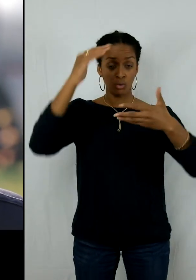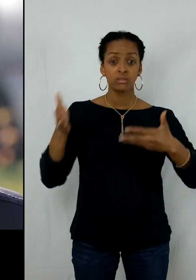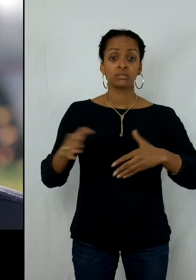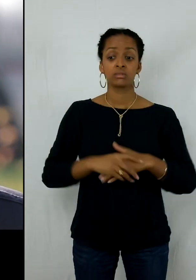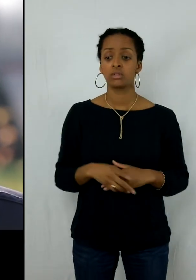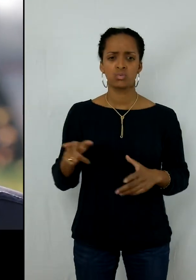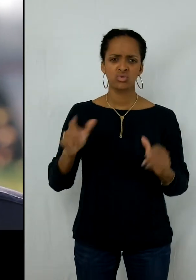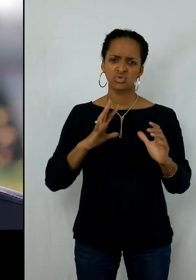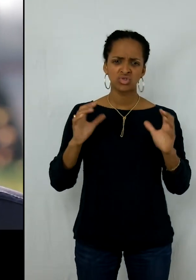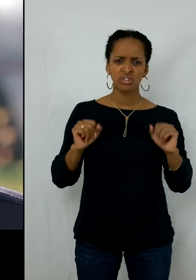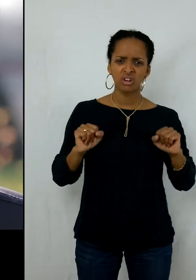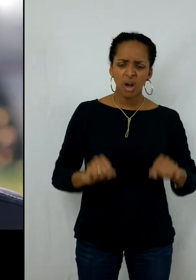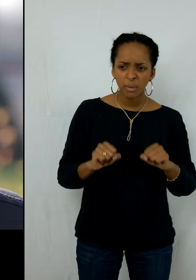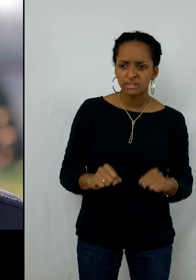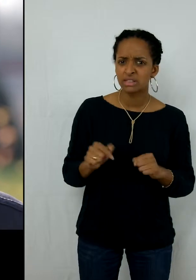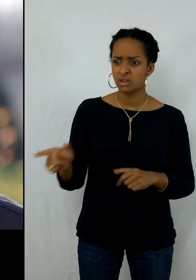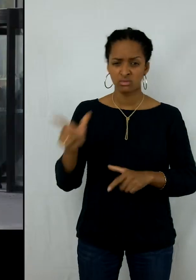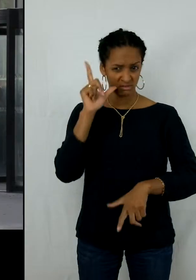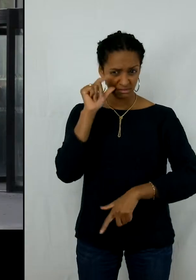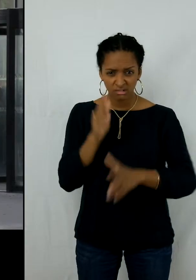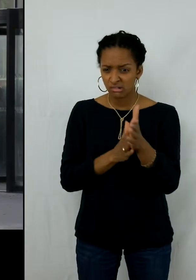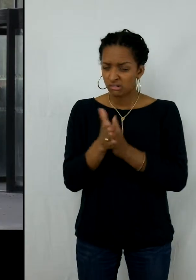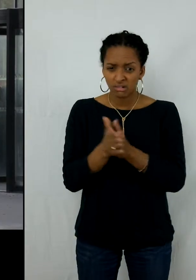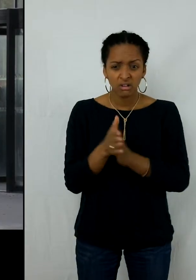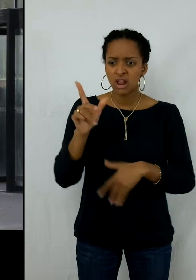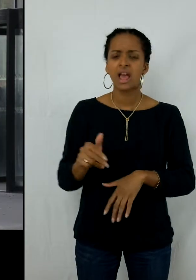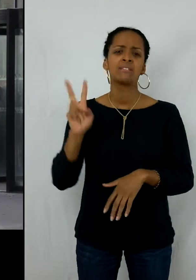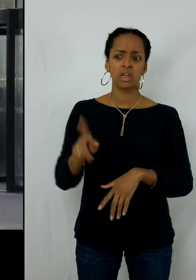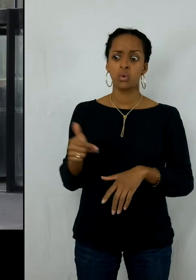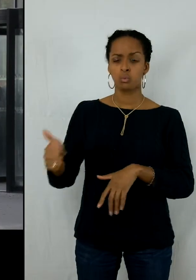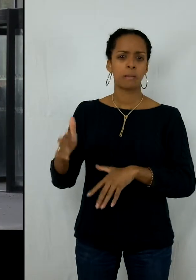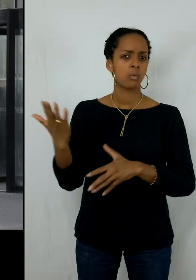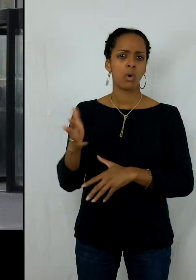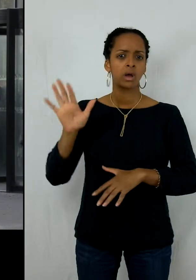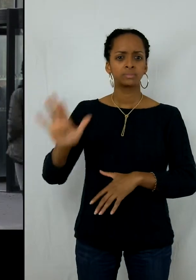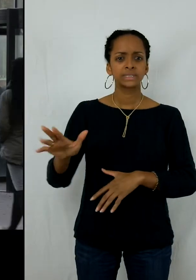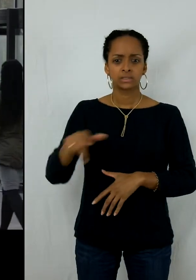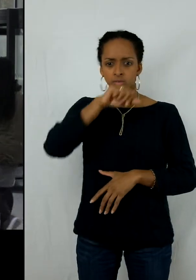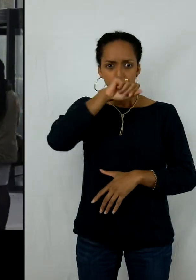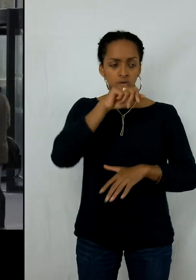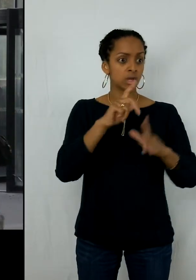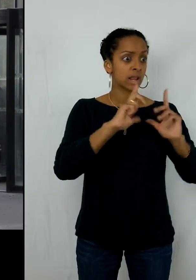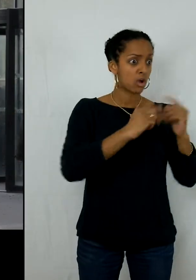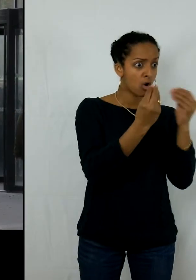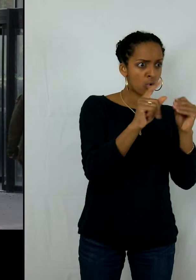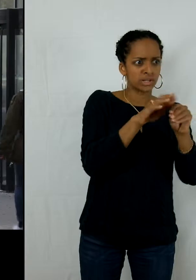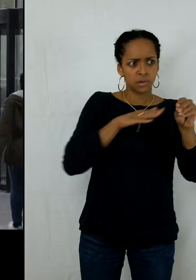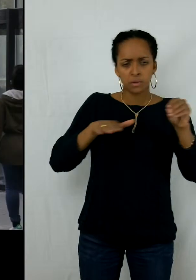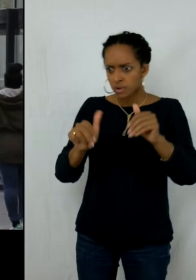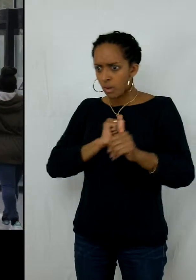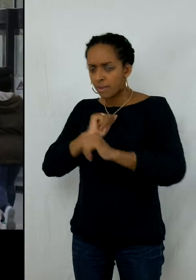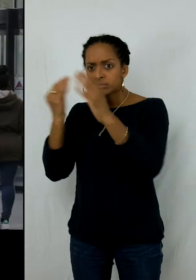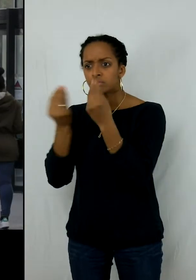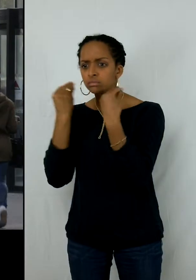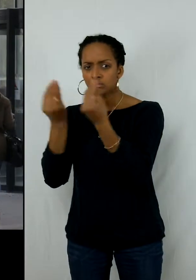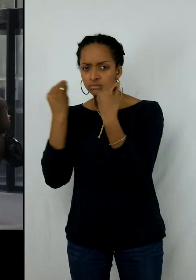était un peu autodidacte sur certaines matières précédemment. Par rapport au regard des autres, pense que l'adolescence,